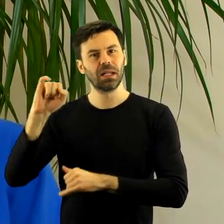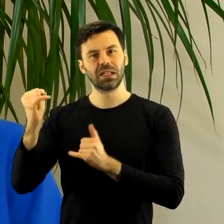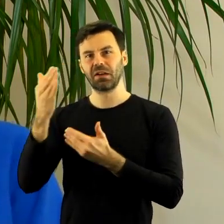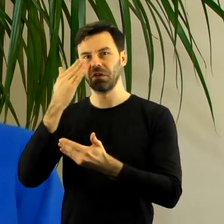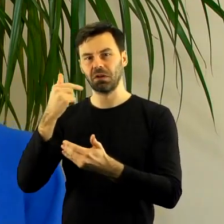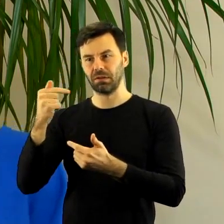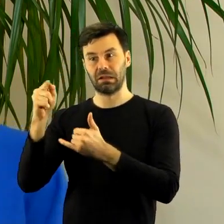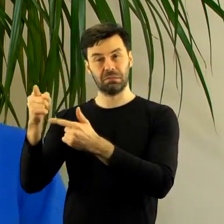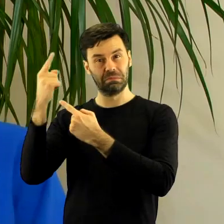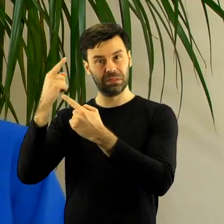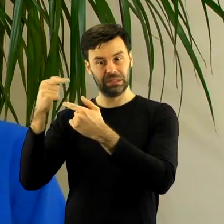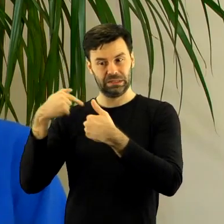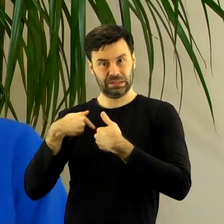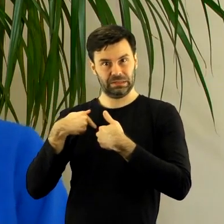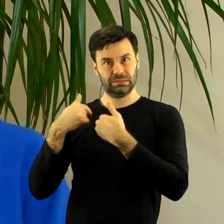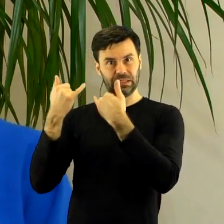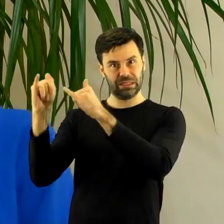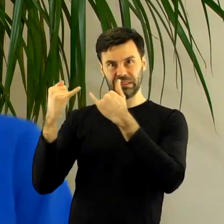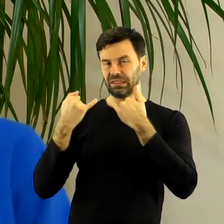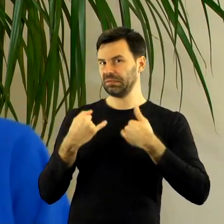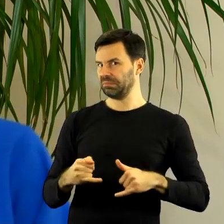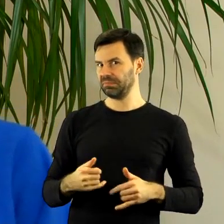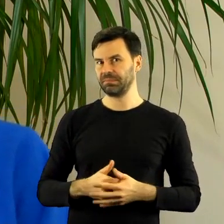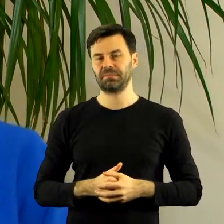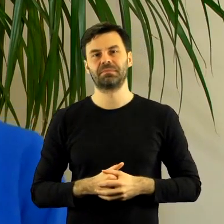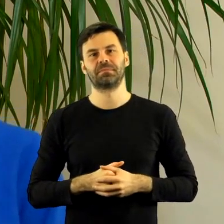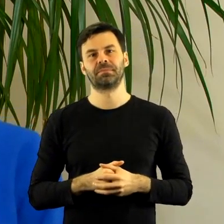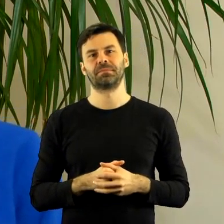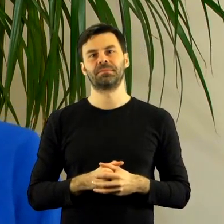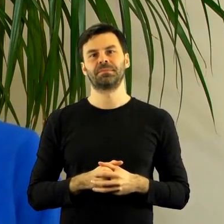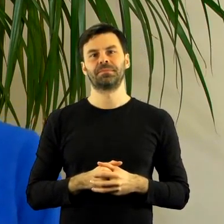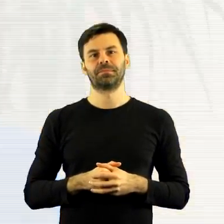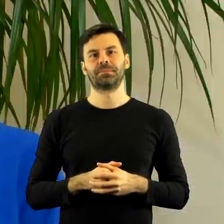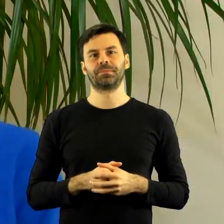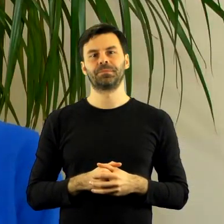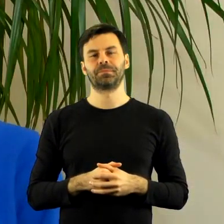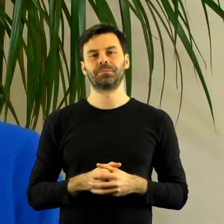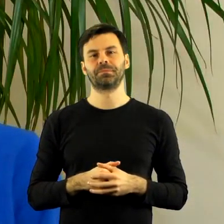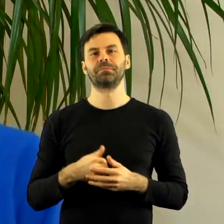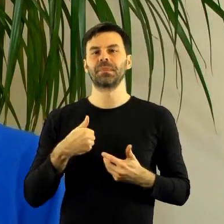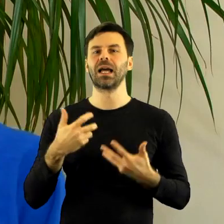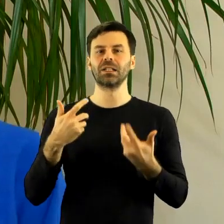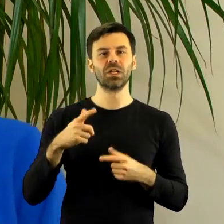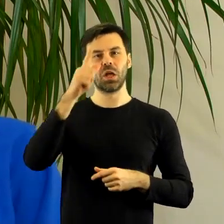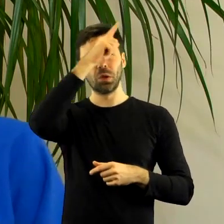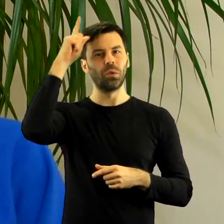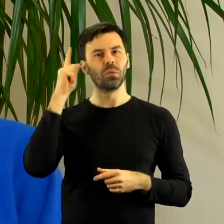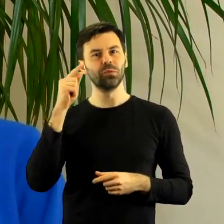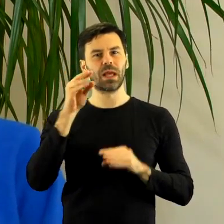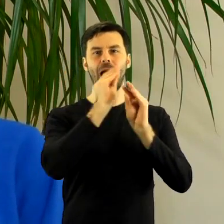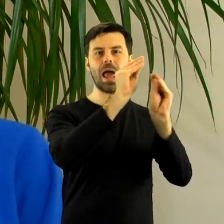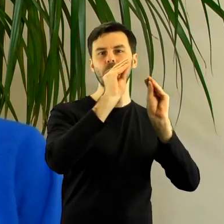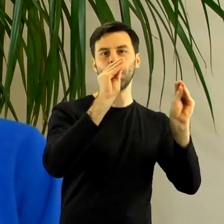tutaj się rozbijamy o bardzo wiele niezrozumienia i innych koncepcji, innych pomysłów na